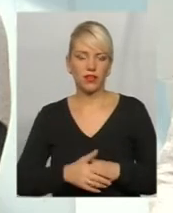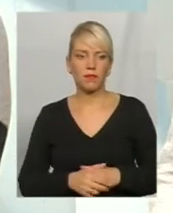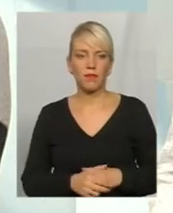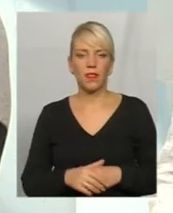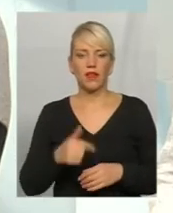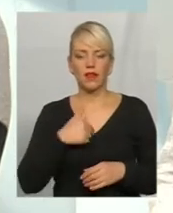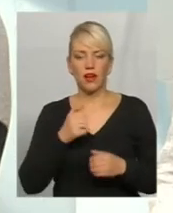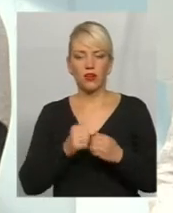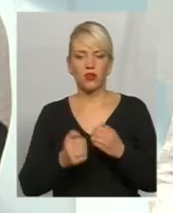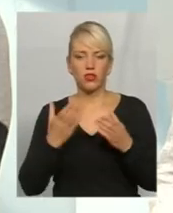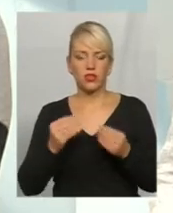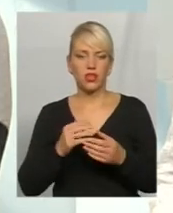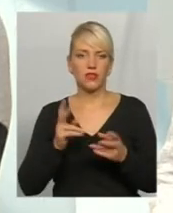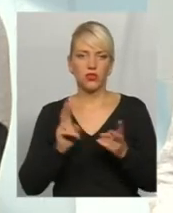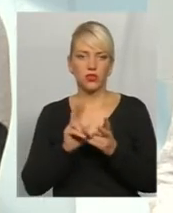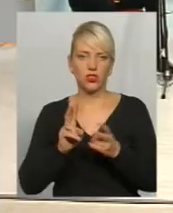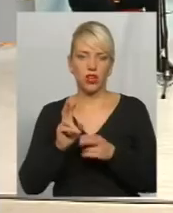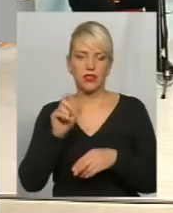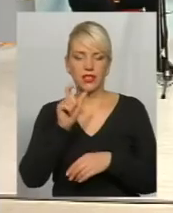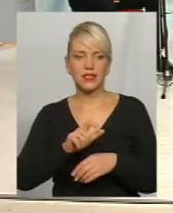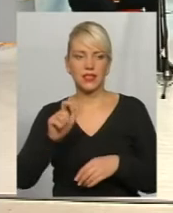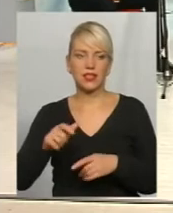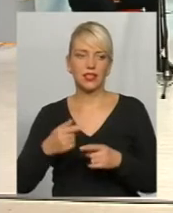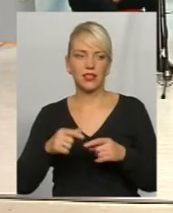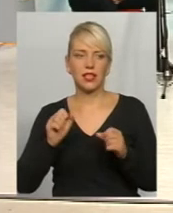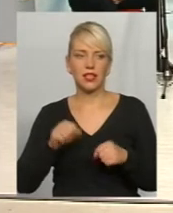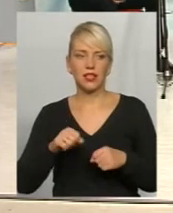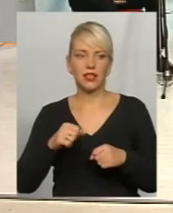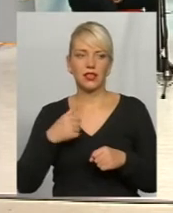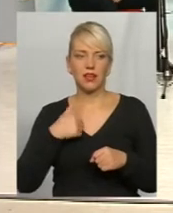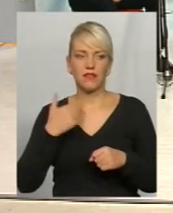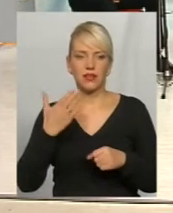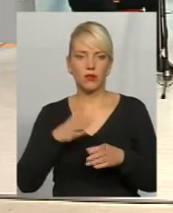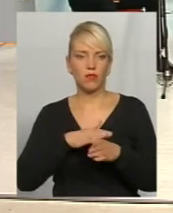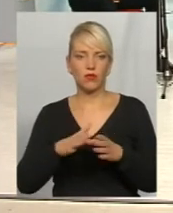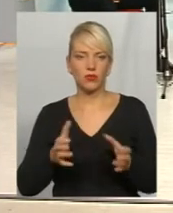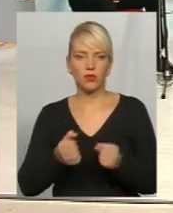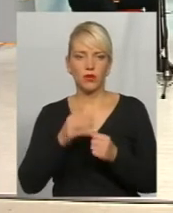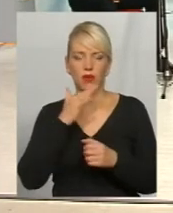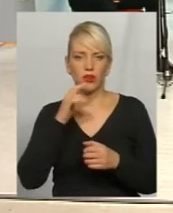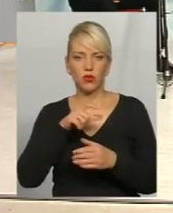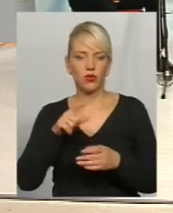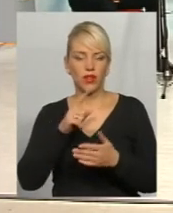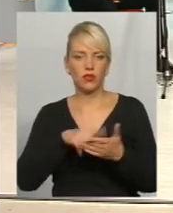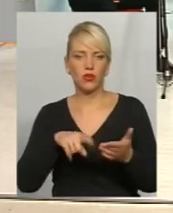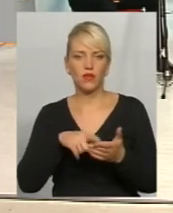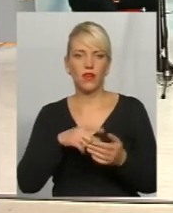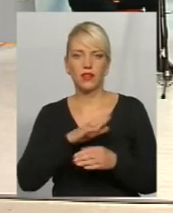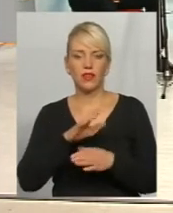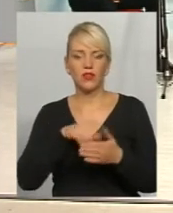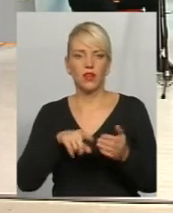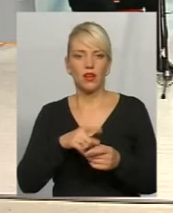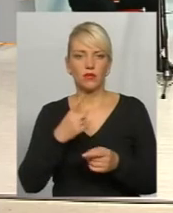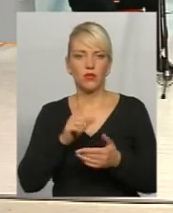я кожного дня зустрічаюся з клієнтами і не по одній зустрічі буваю в день. І я вас повністю підтримую, багато людей не довіряють. Але не довіряють по одній